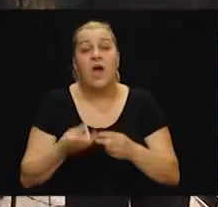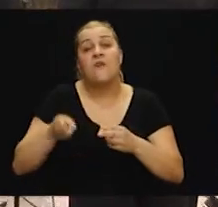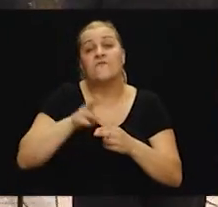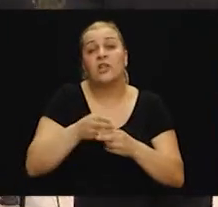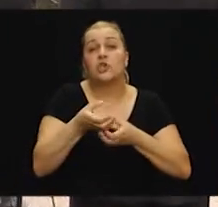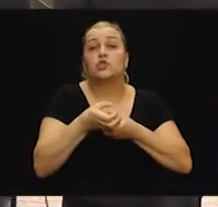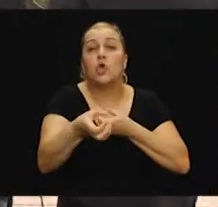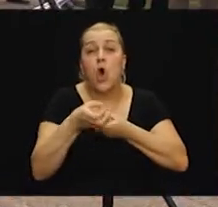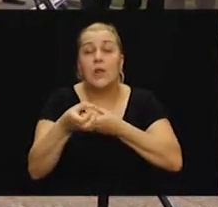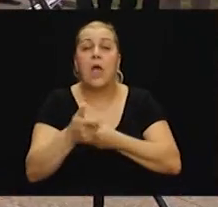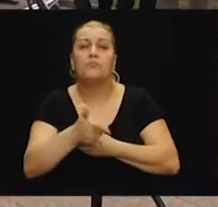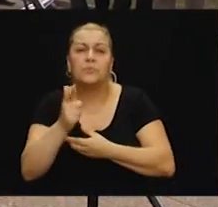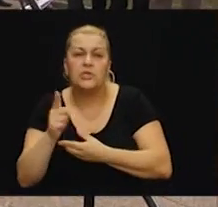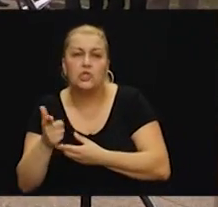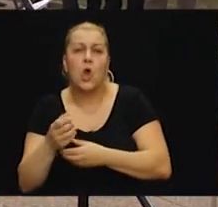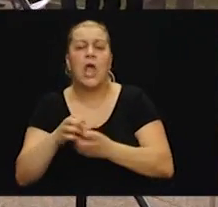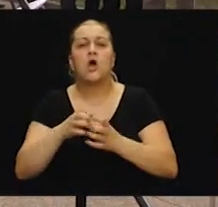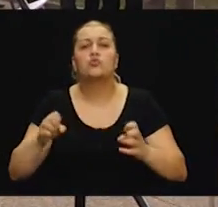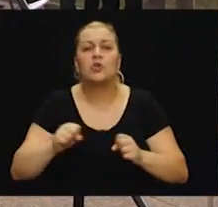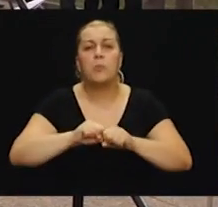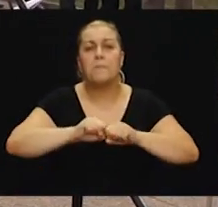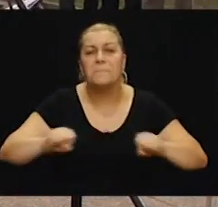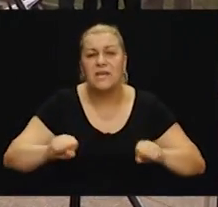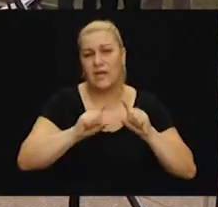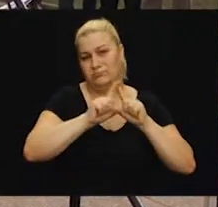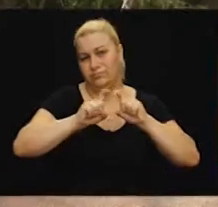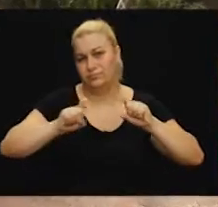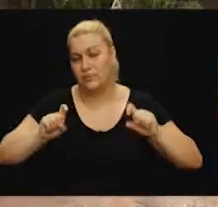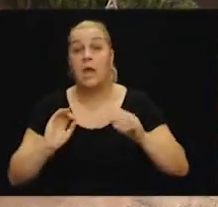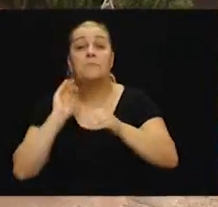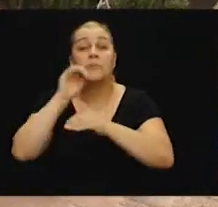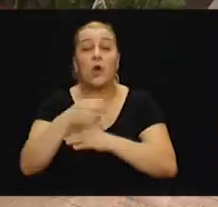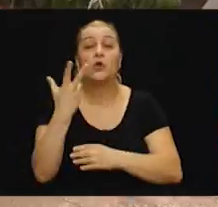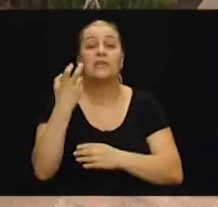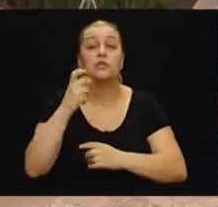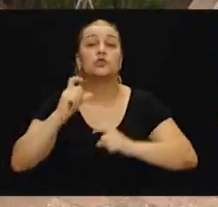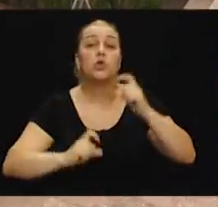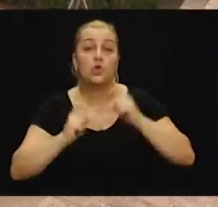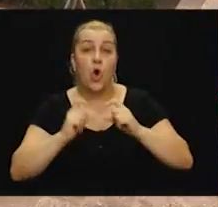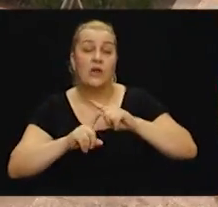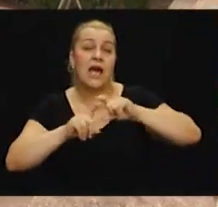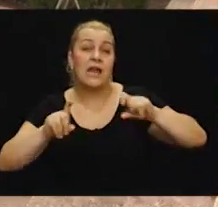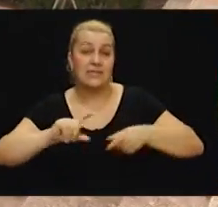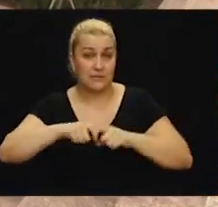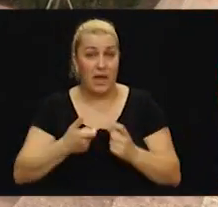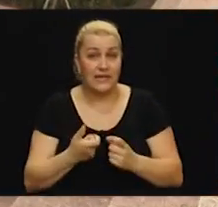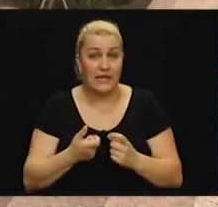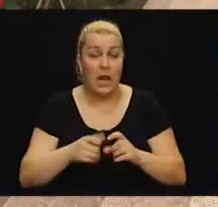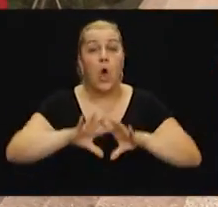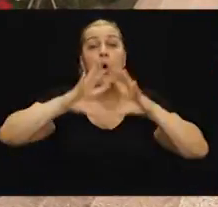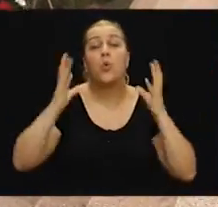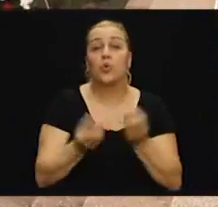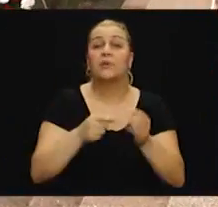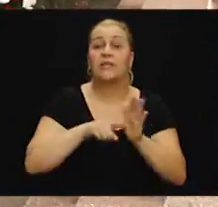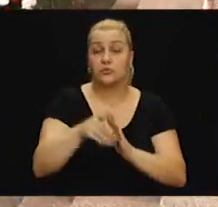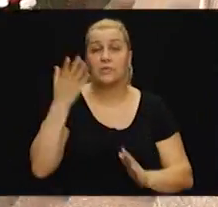količina zolja, 500 pištolja, 1000 tromblona rušnih bombe, mina, raznih streljeva, ukupno više od 300 tona raznog ratnog materijala. Ukupni rezultat bili su